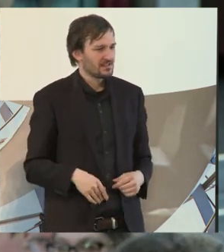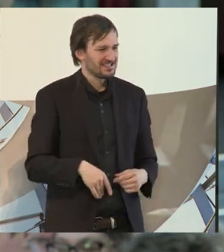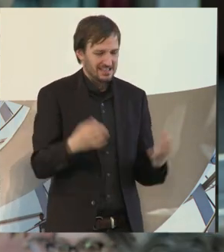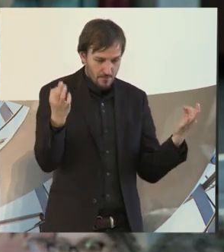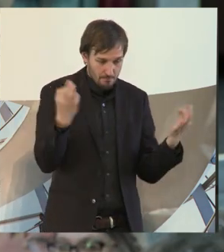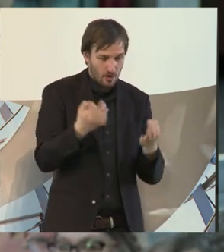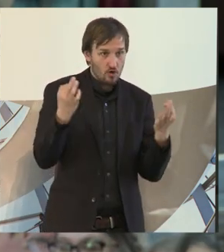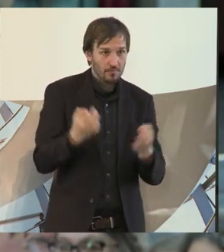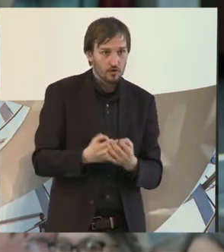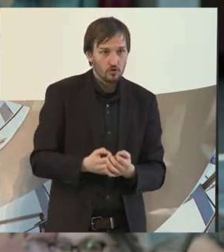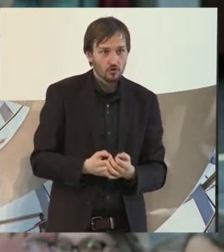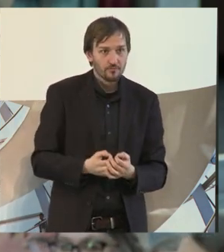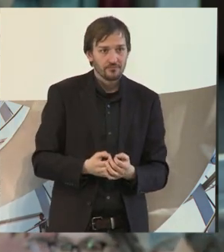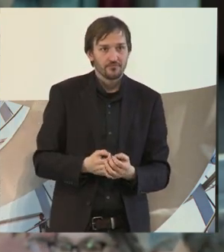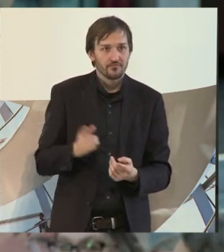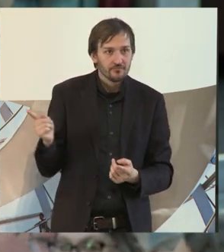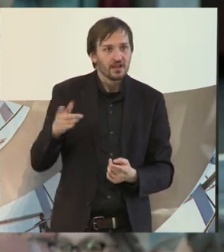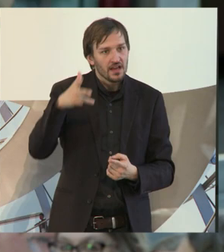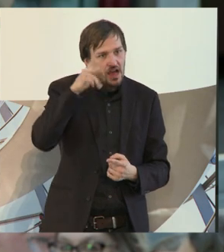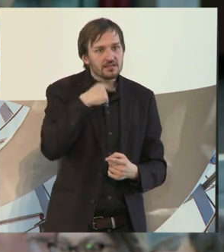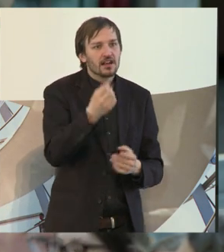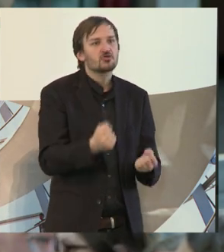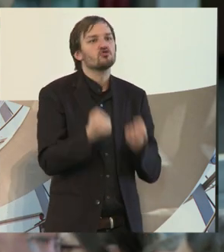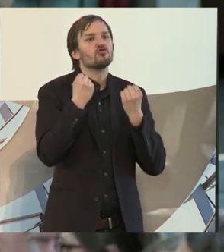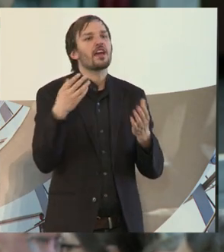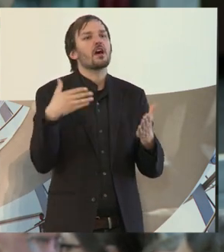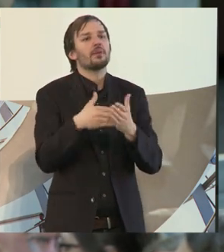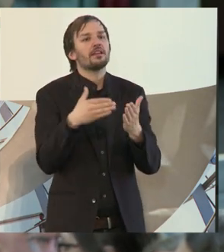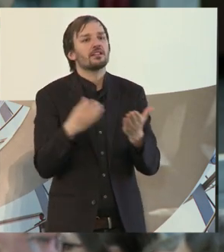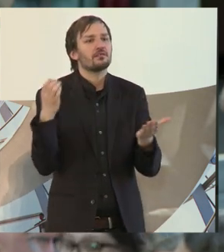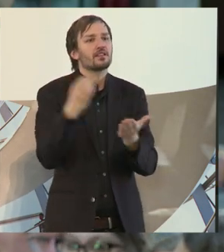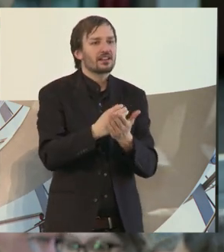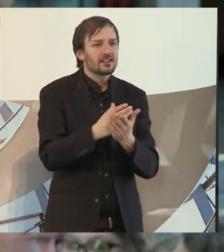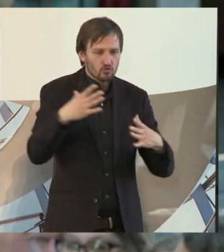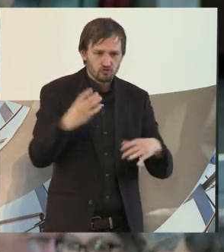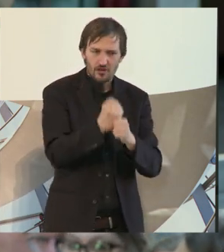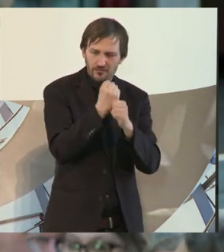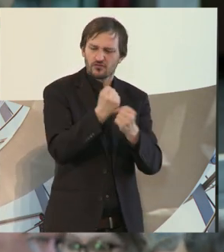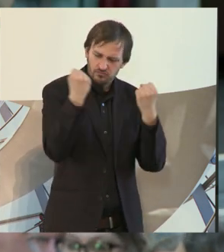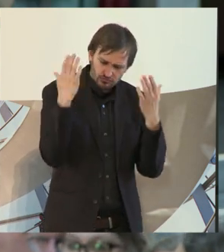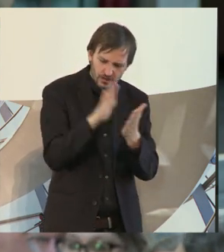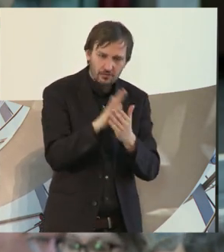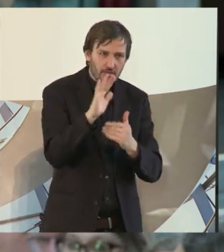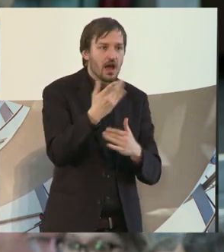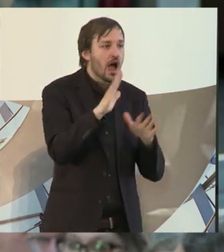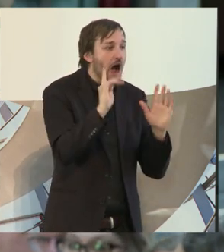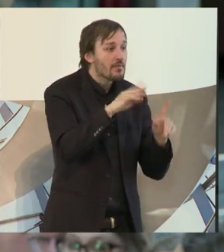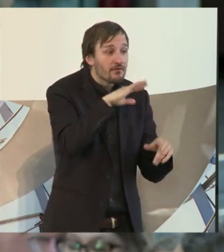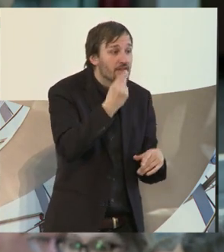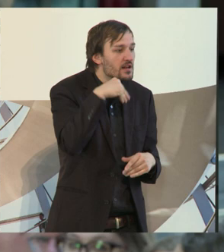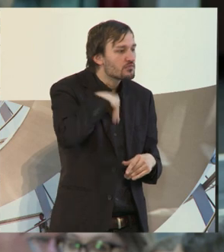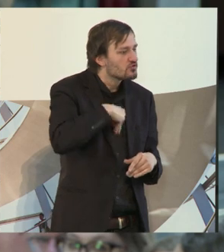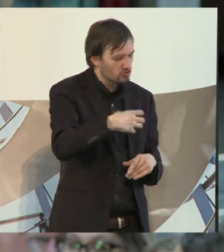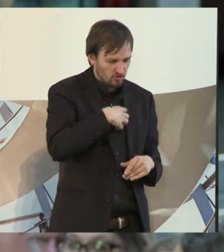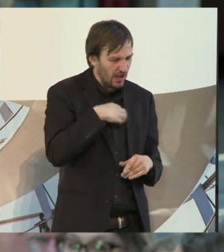der Herr hat erzählt, die Schwerbehinderten haben das nur, die Vertretungen durchgesetzt. Da mag was dran sein, aber viele psychisch Kranke, da gibt es keine